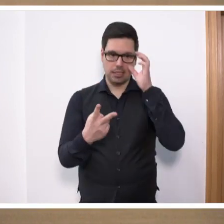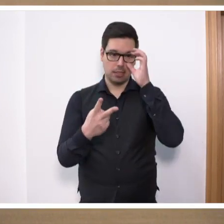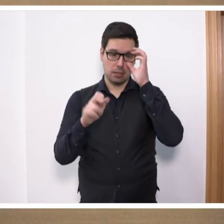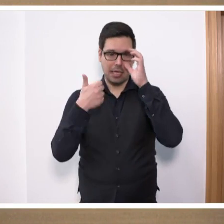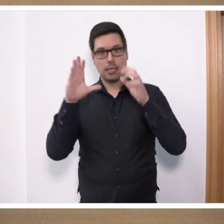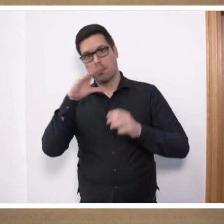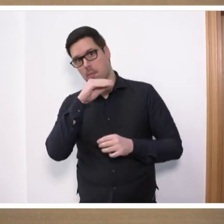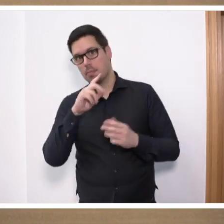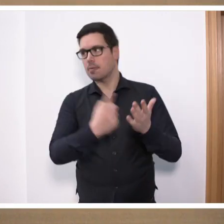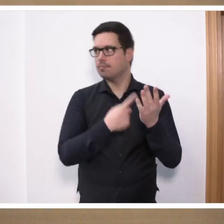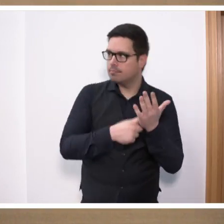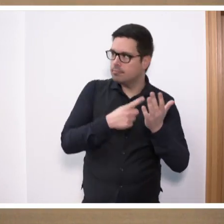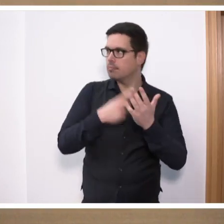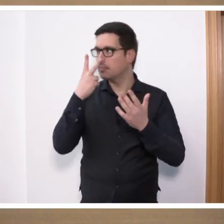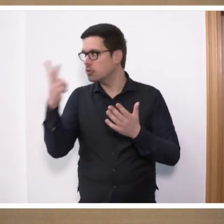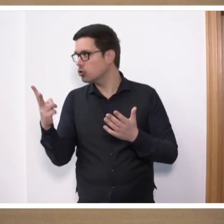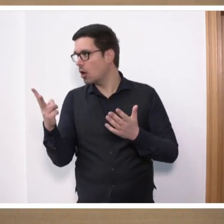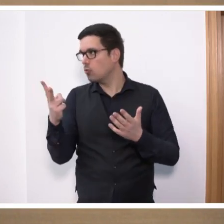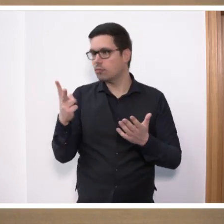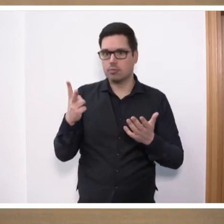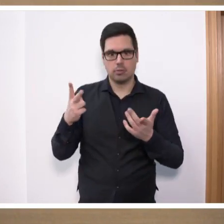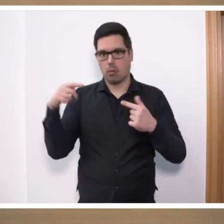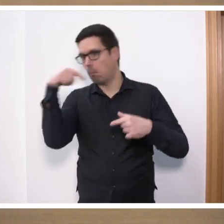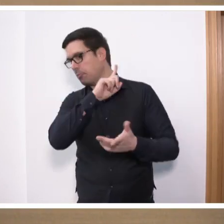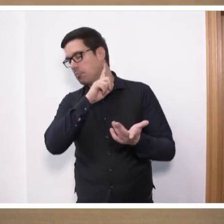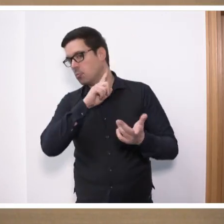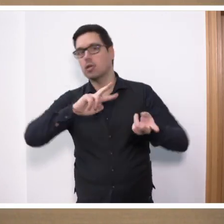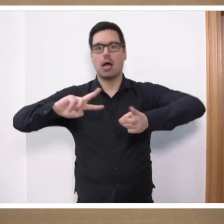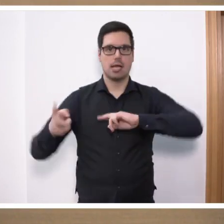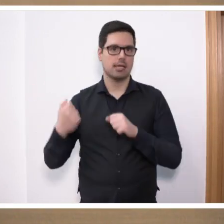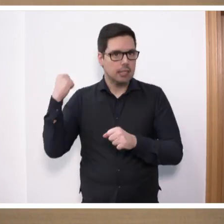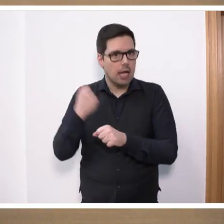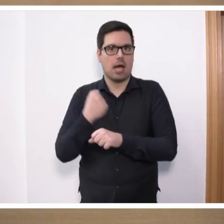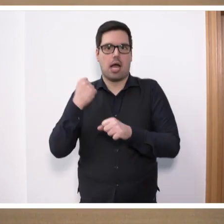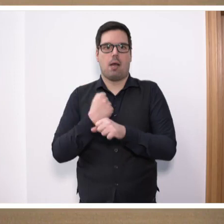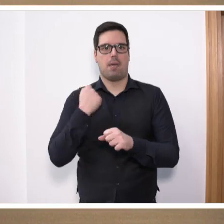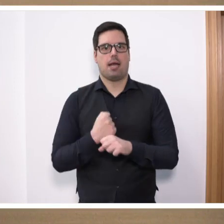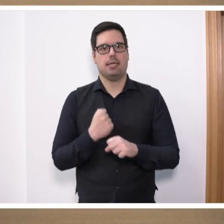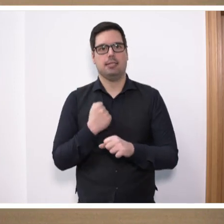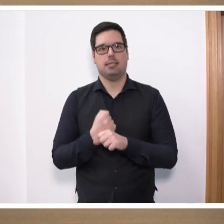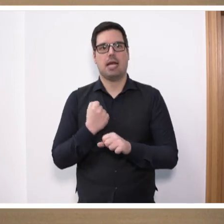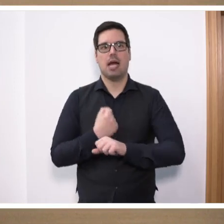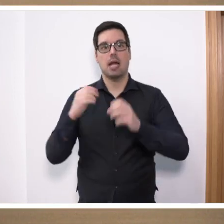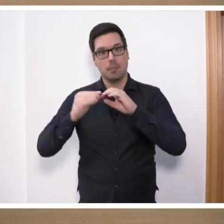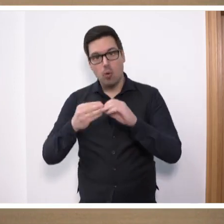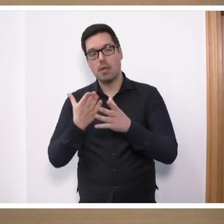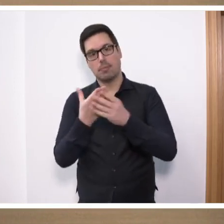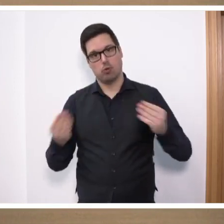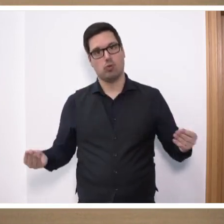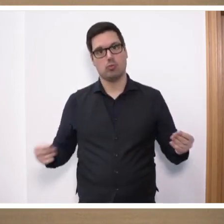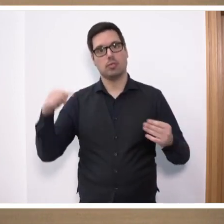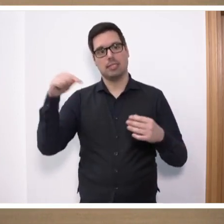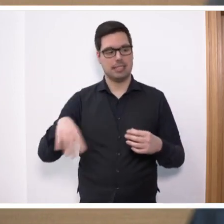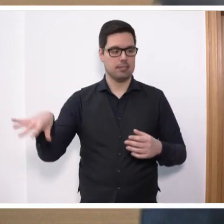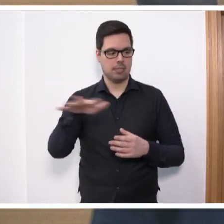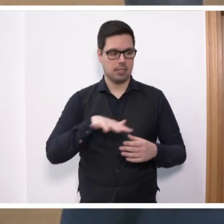Reden fordern, passen nicht auf, bekommen anscheinend überhaupt nichts mit und die anderen arbeiten bereits an den Problemlösungen in diesem